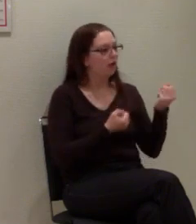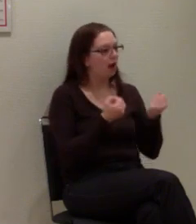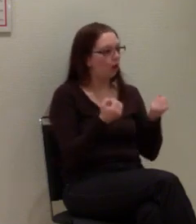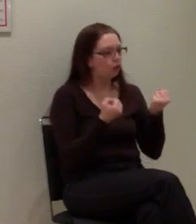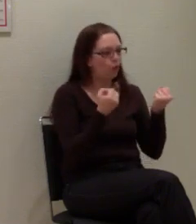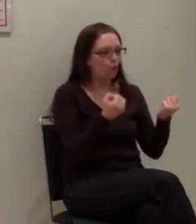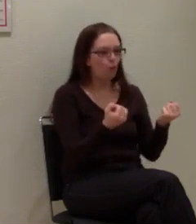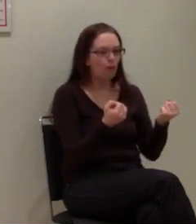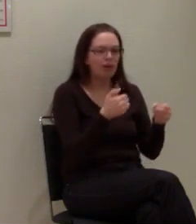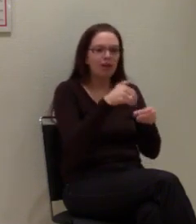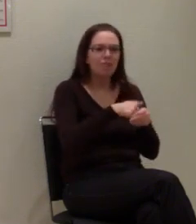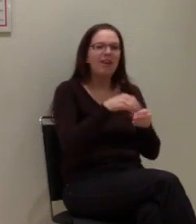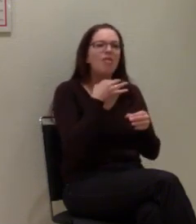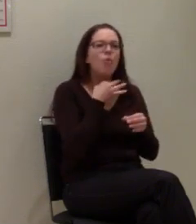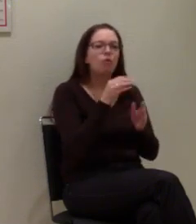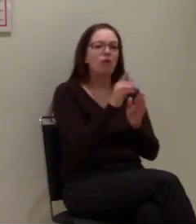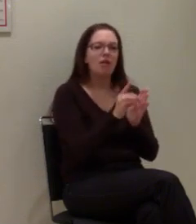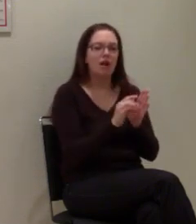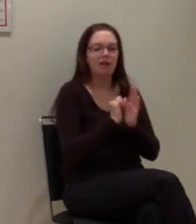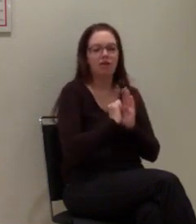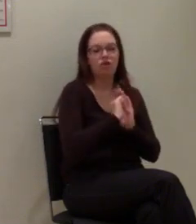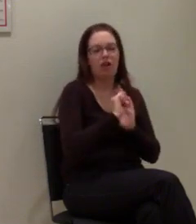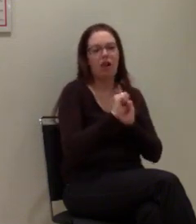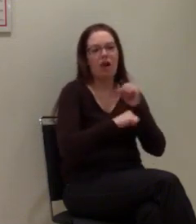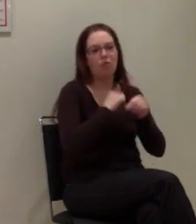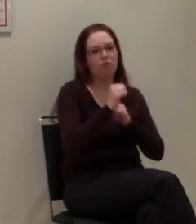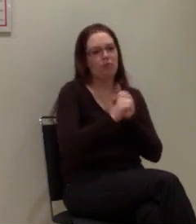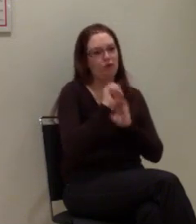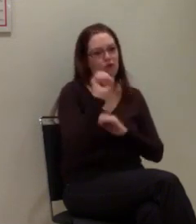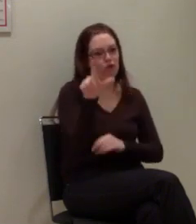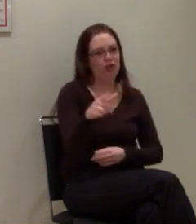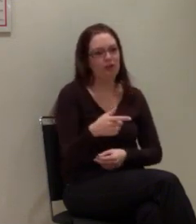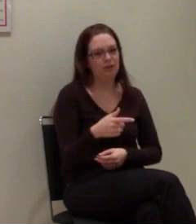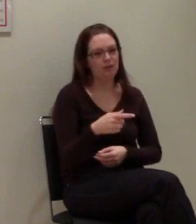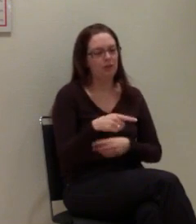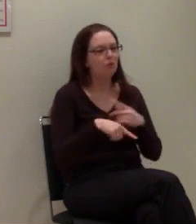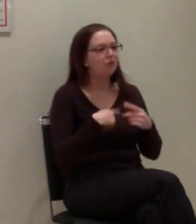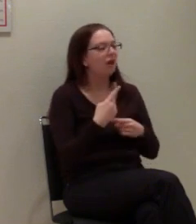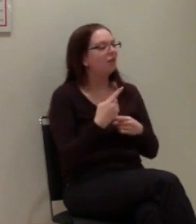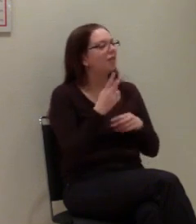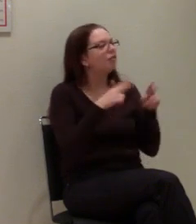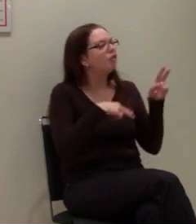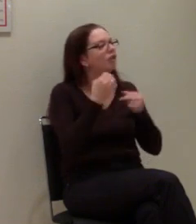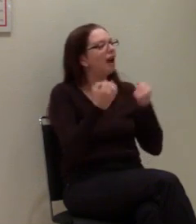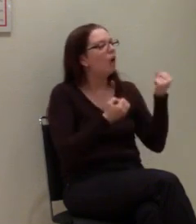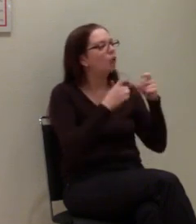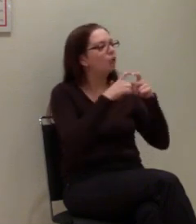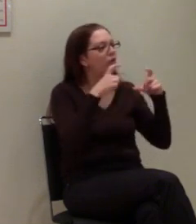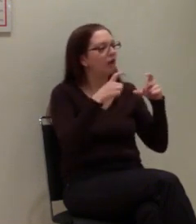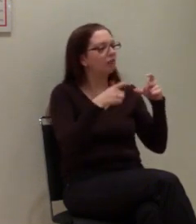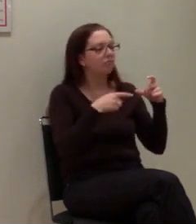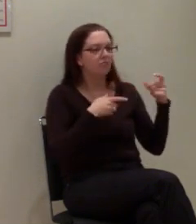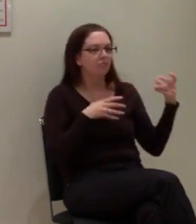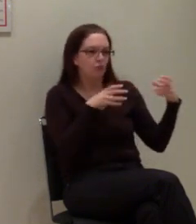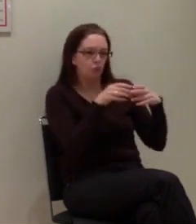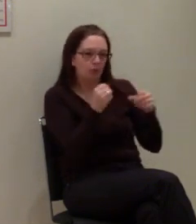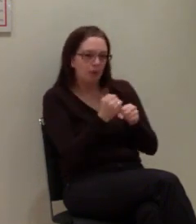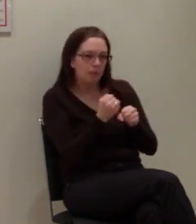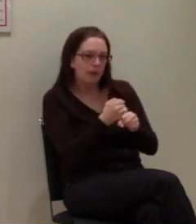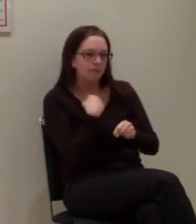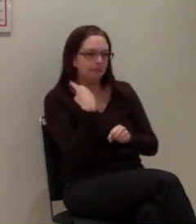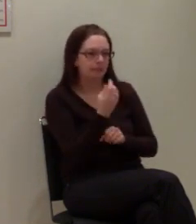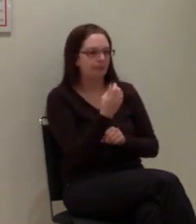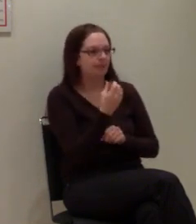zu übermitteln. Zu dem Zweck hatten wir mit einigen Partnern aus der Automobilindustrie einen Feldtest durchgeführt, wo wir in